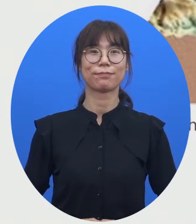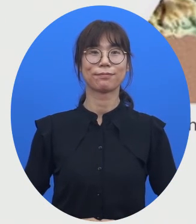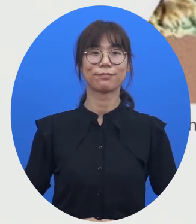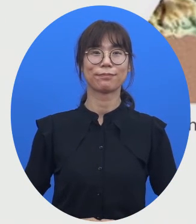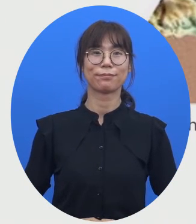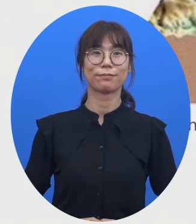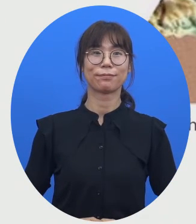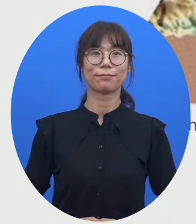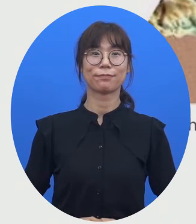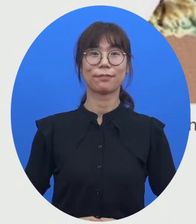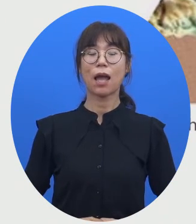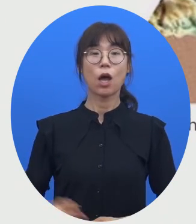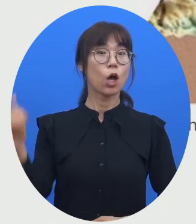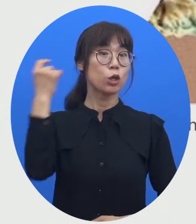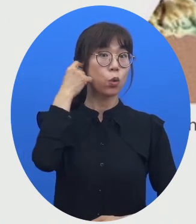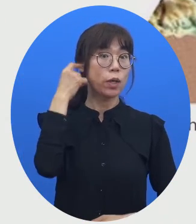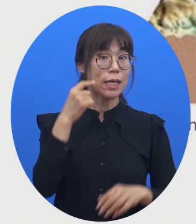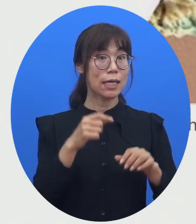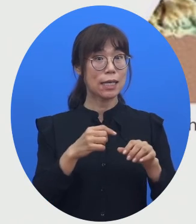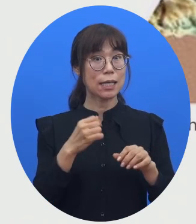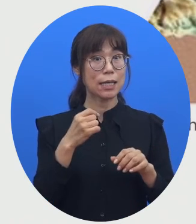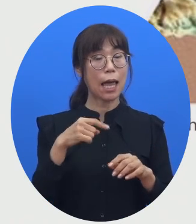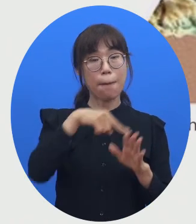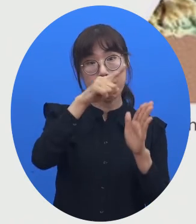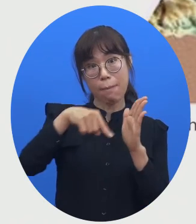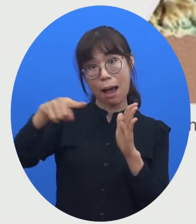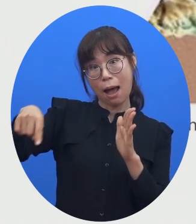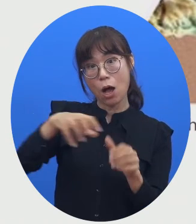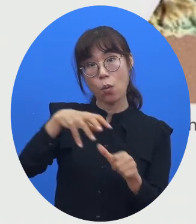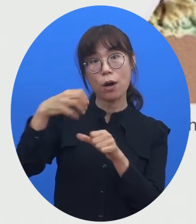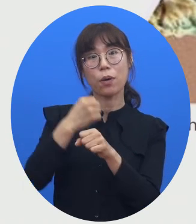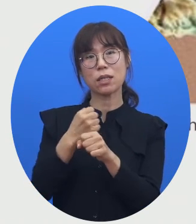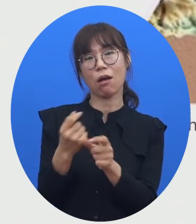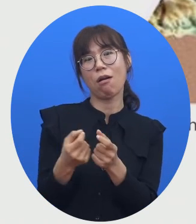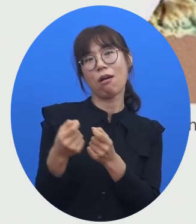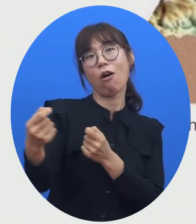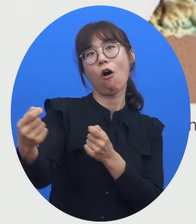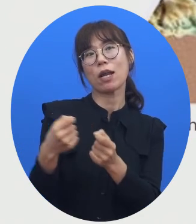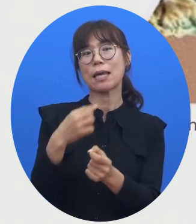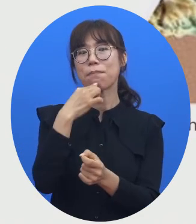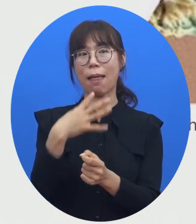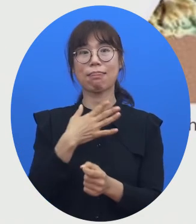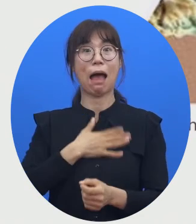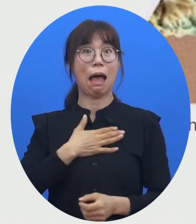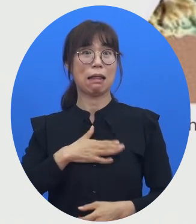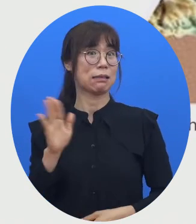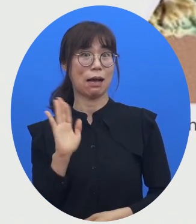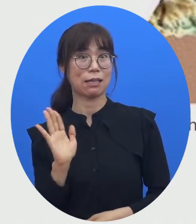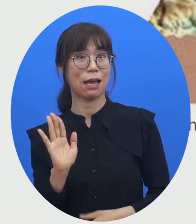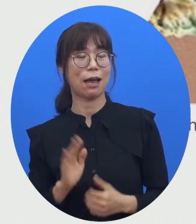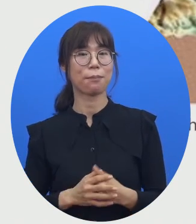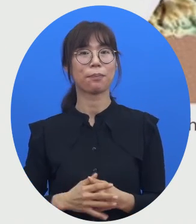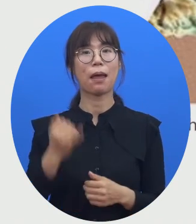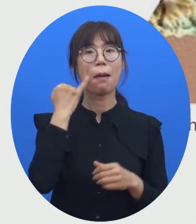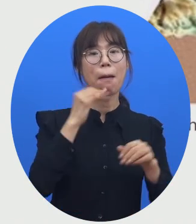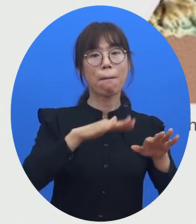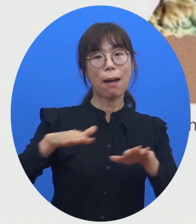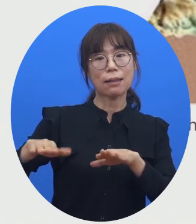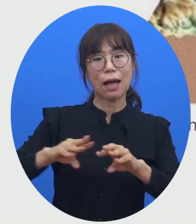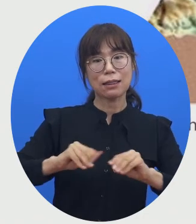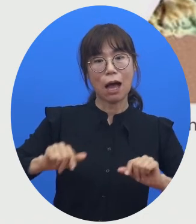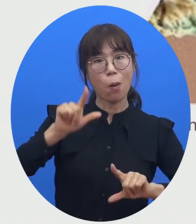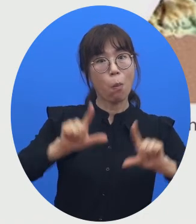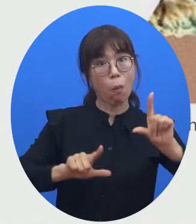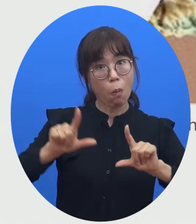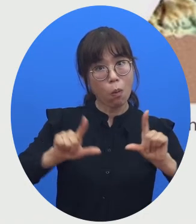우리가 음파를 이용해서 거리만을 측정하는 걸로 끝나는 게 아니고요. 해저 지형 탐사에도